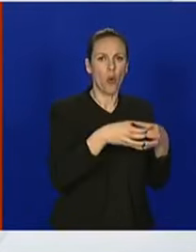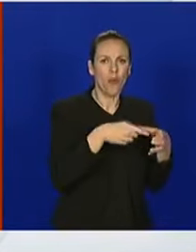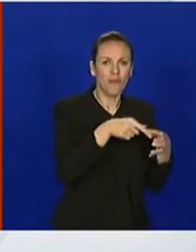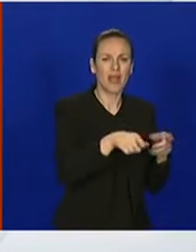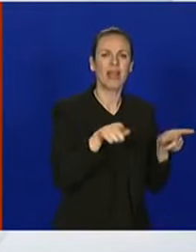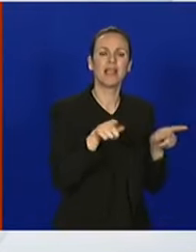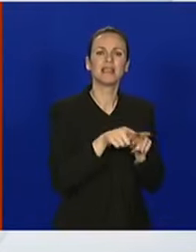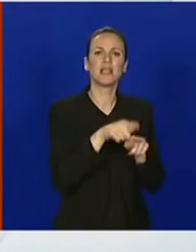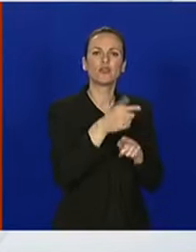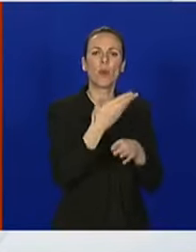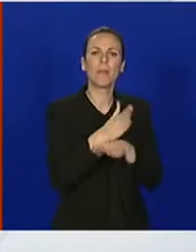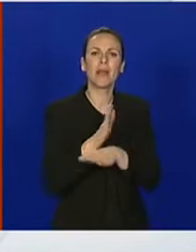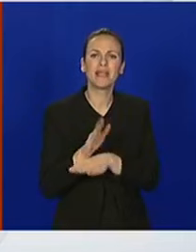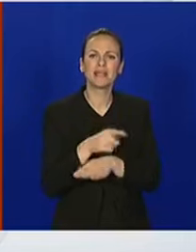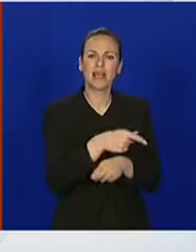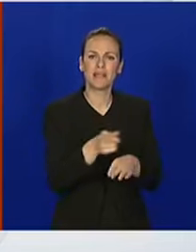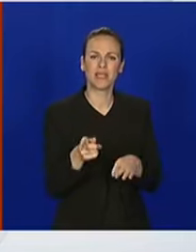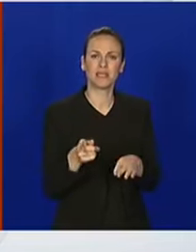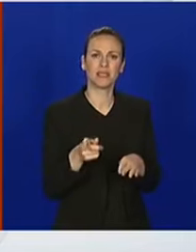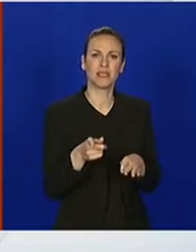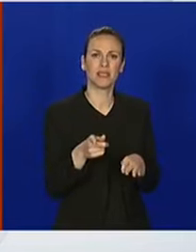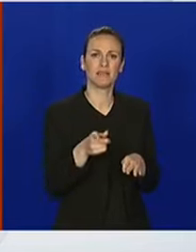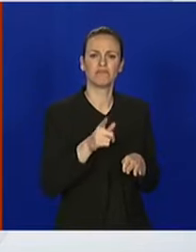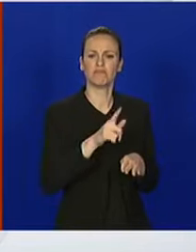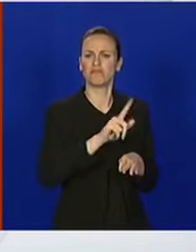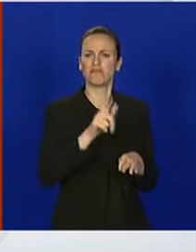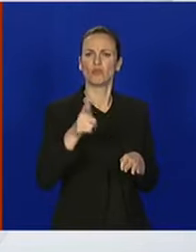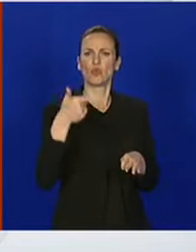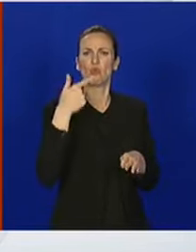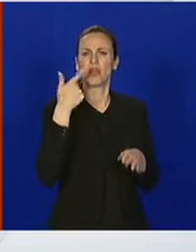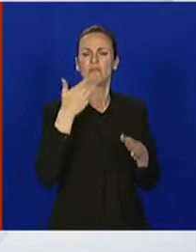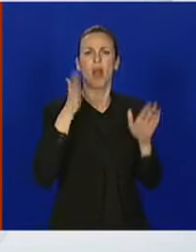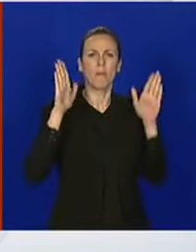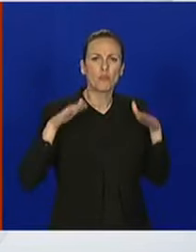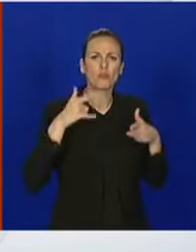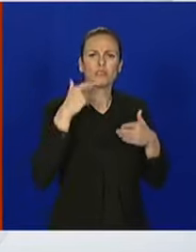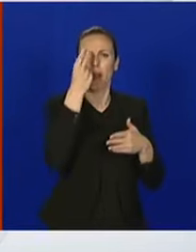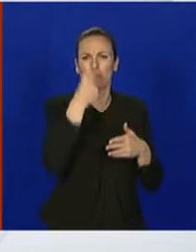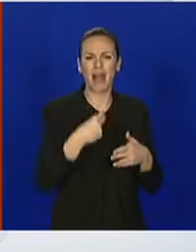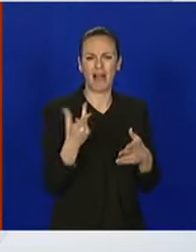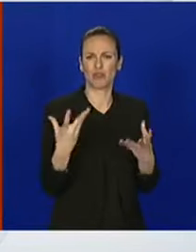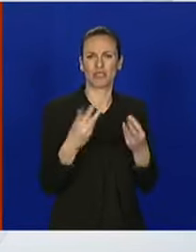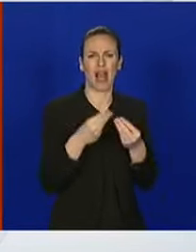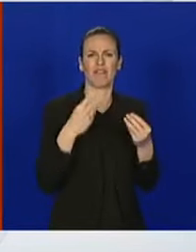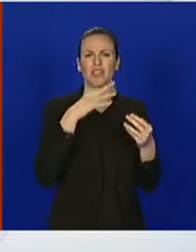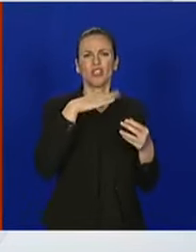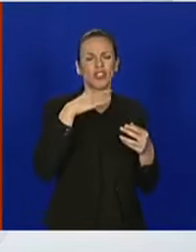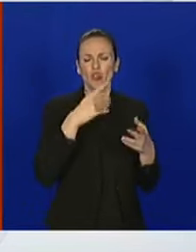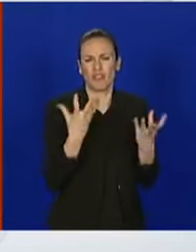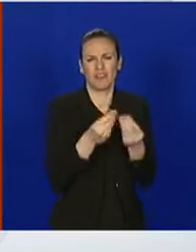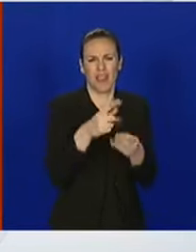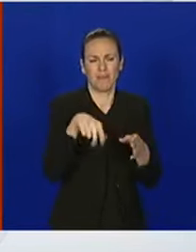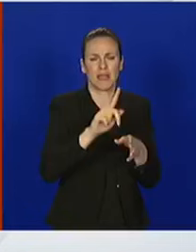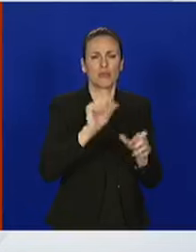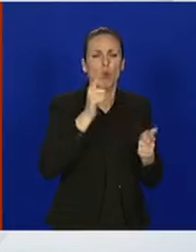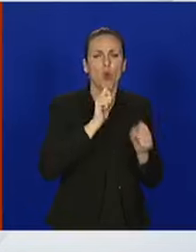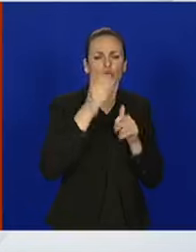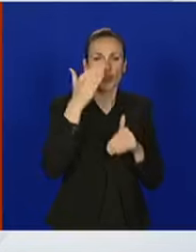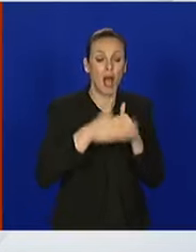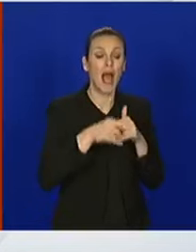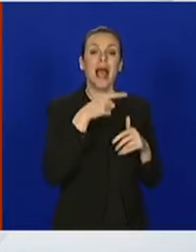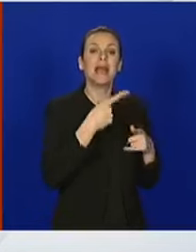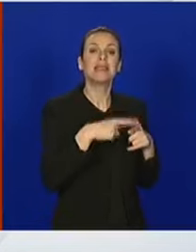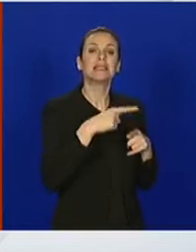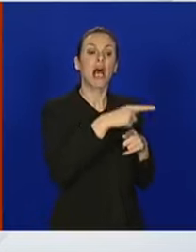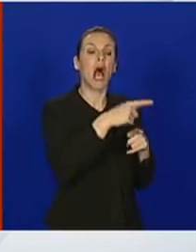predstavnicima drugih konfesija. Što se tiče dezinfekcije, dakle ta svrha te